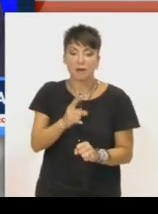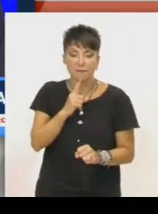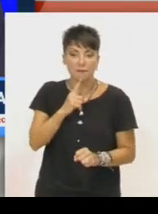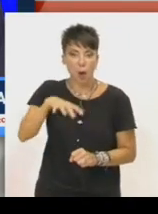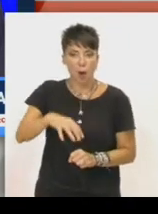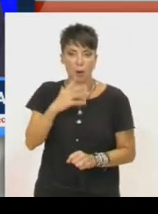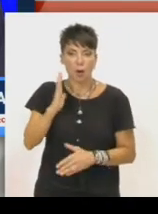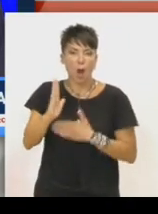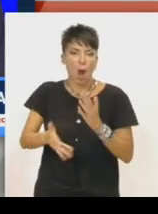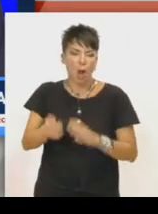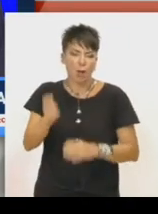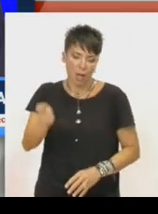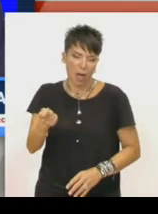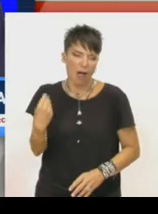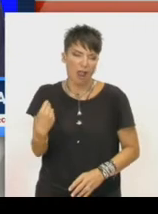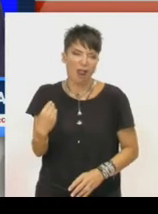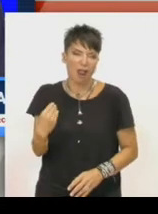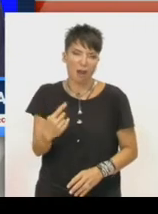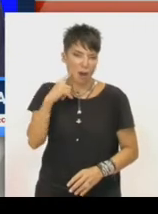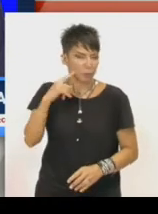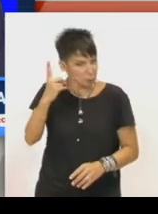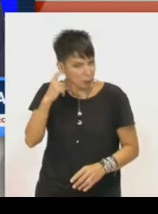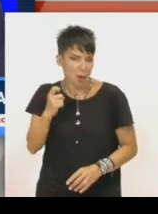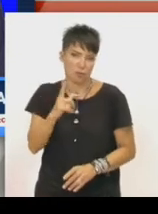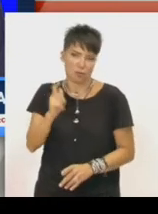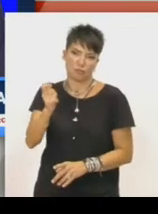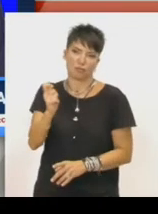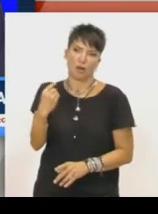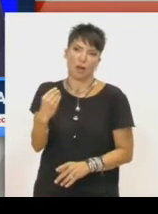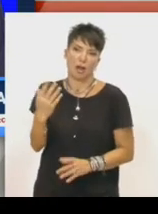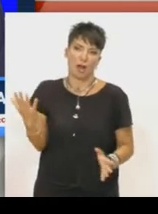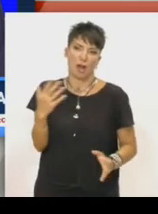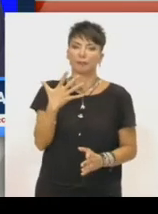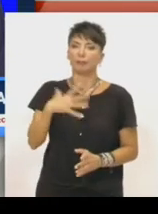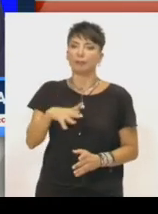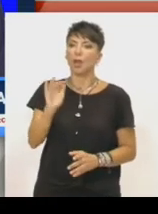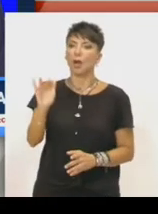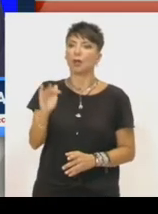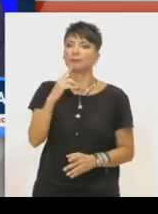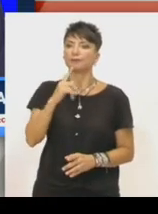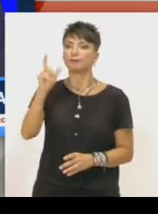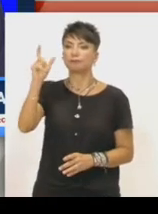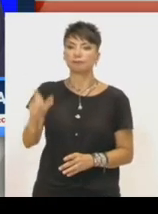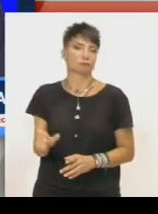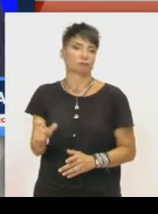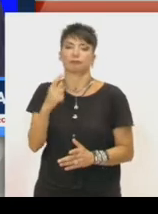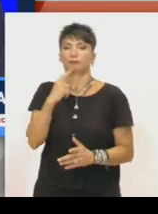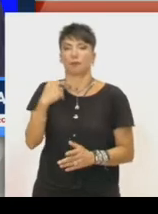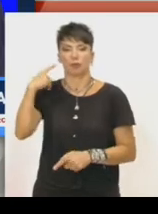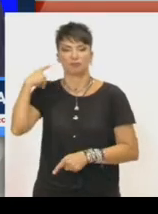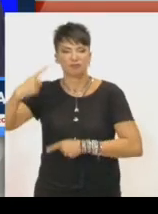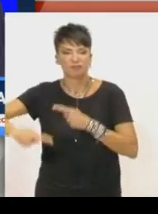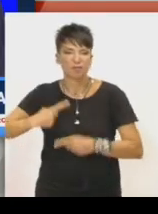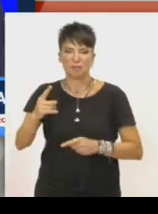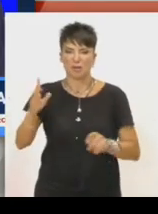ακριβοπληρωμένους ανθρώπους στην τηλεόραση και το γνωρίζουμε όλοι αυτό. Θέλω να ρωτήσω λοιπόν, αν εσύ που έχεις αυτήν την τηλεοπτική εμπειρία